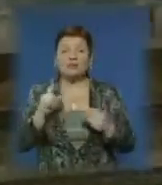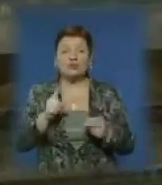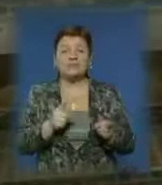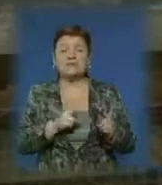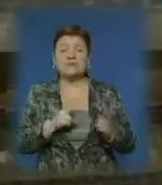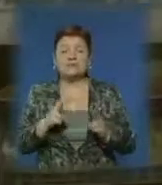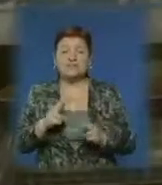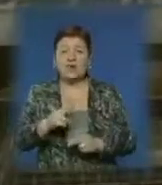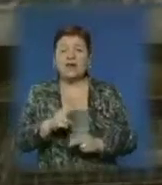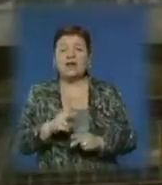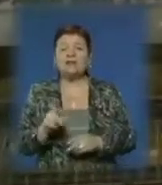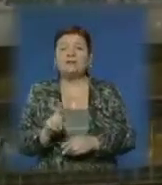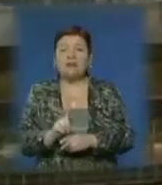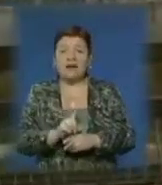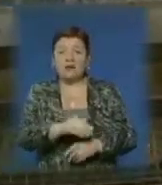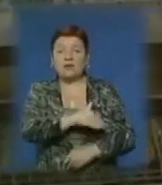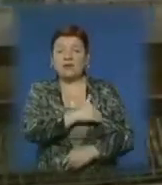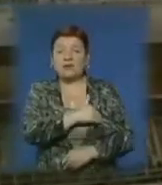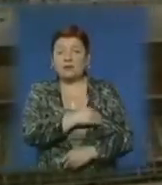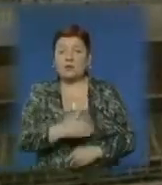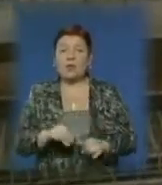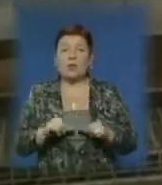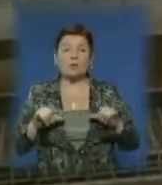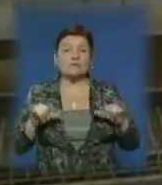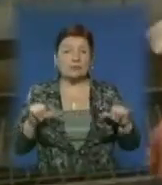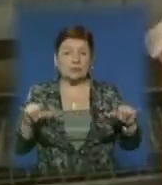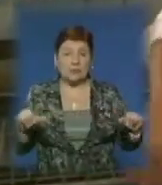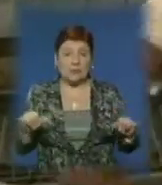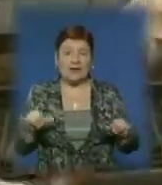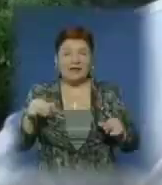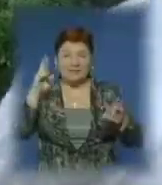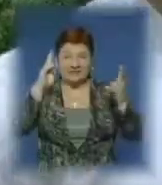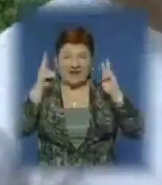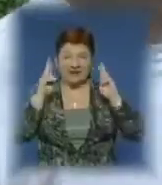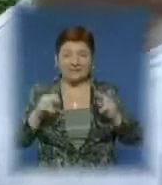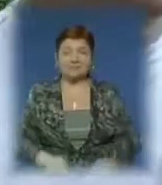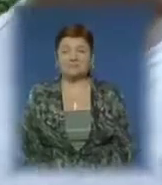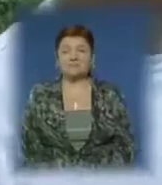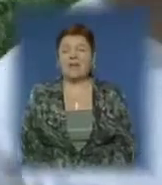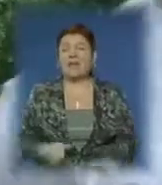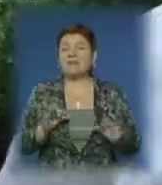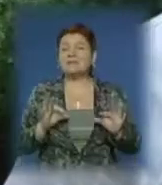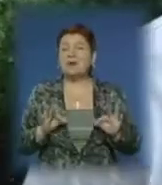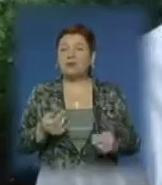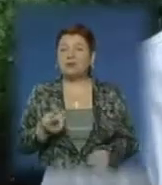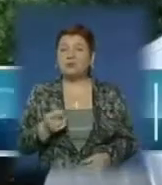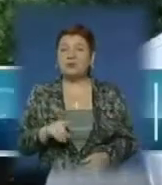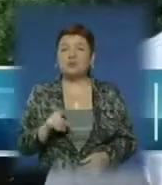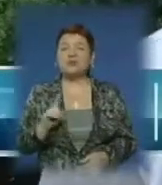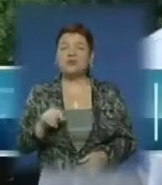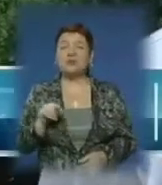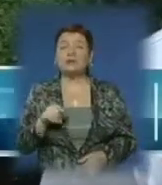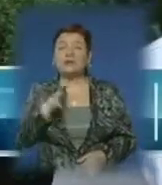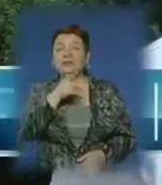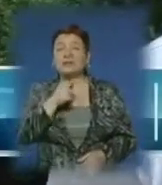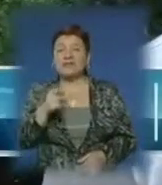стабільність температурного режиму та оптимальний розвиток тварин. Справа в тому, що на той час, це